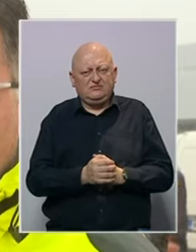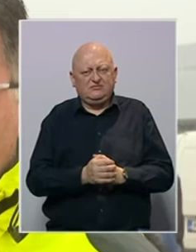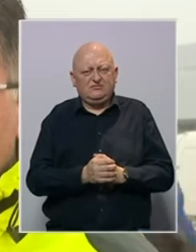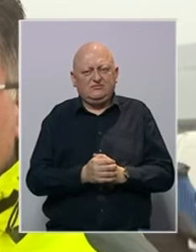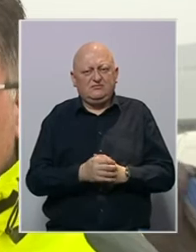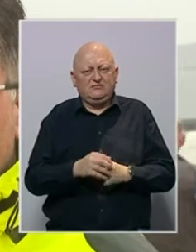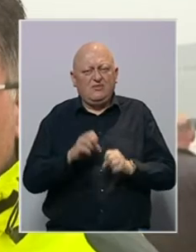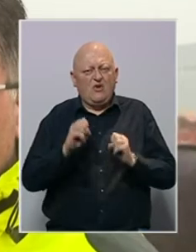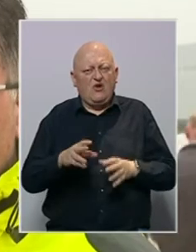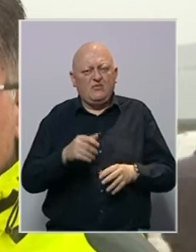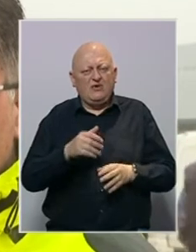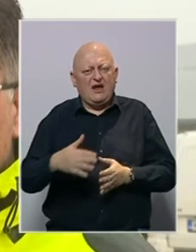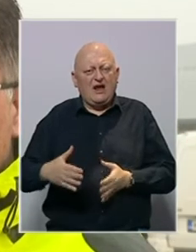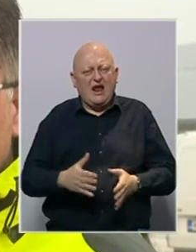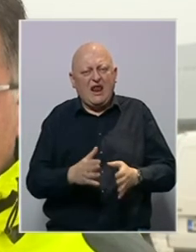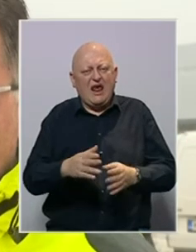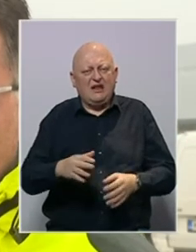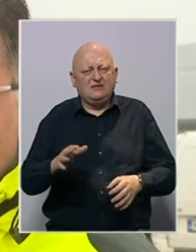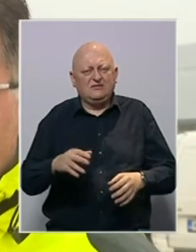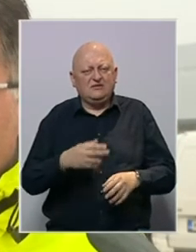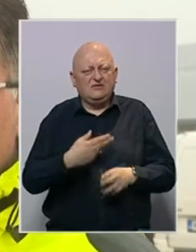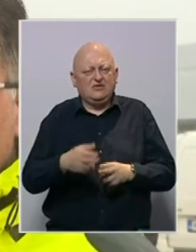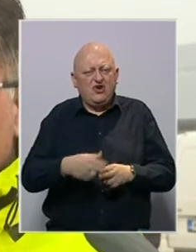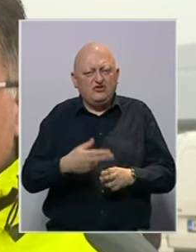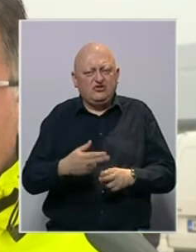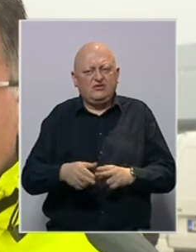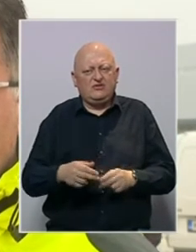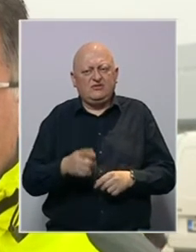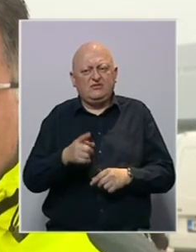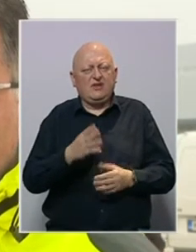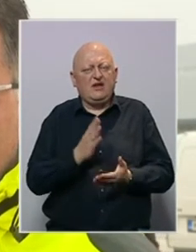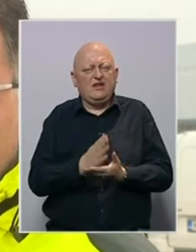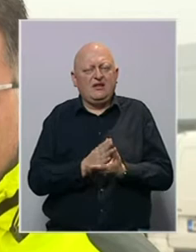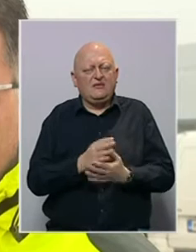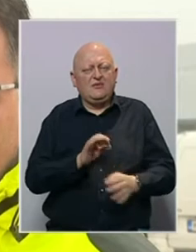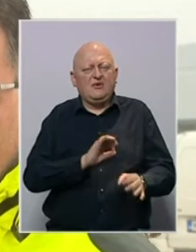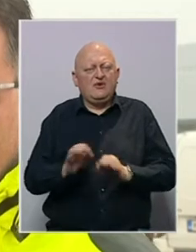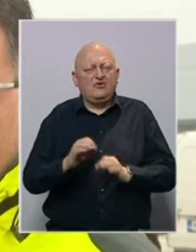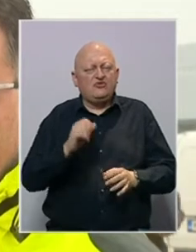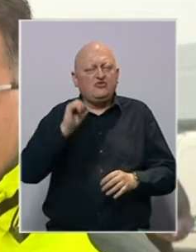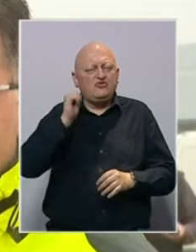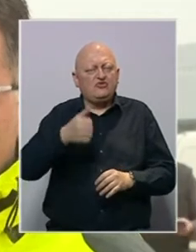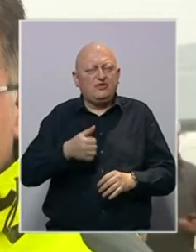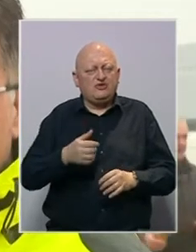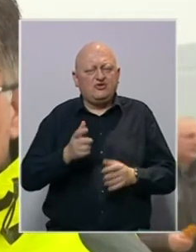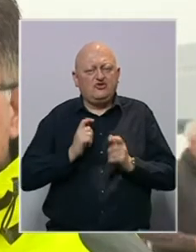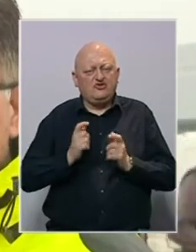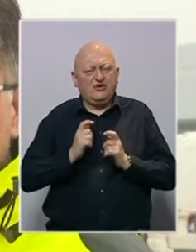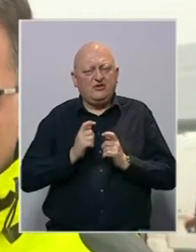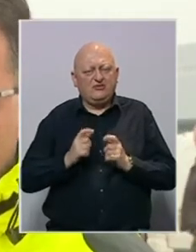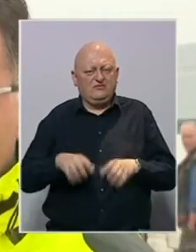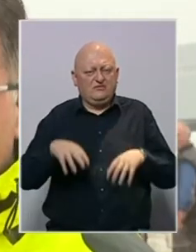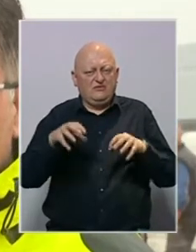odvodne kanali da se stavuju funkciju i da se na taj način pripremi i za sutrašnji dan ko se očekuju